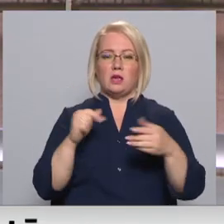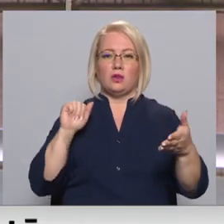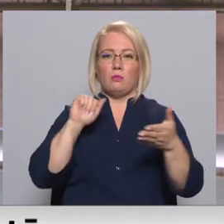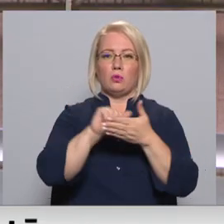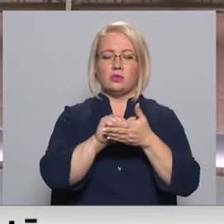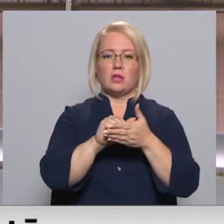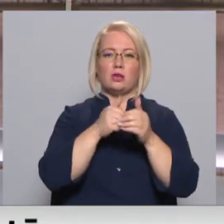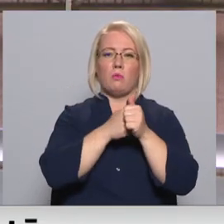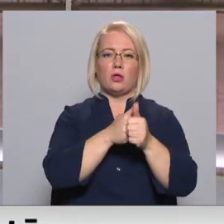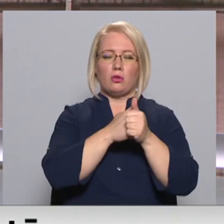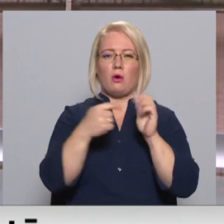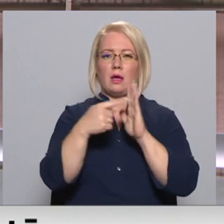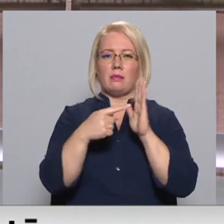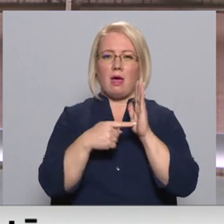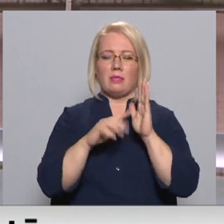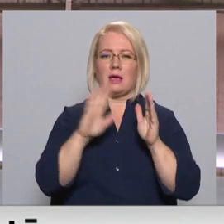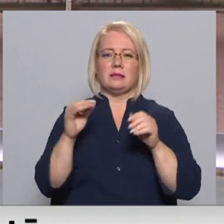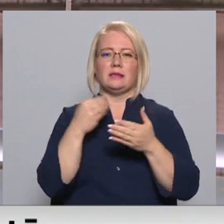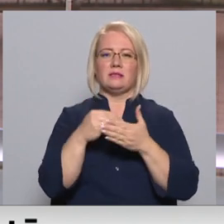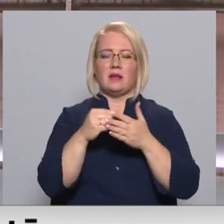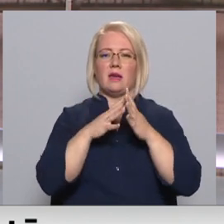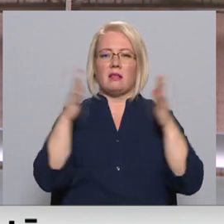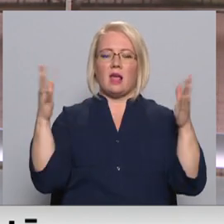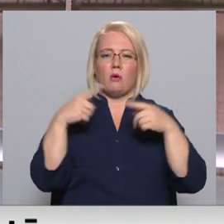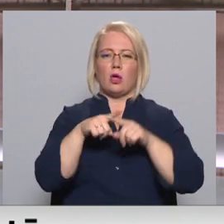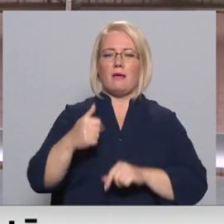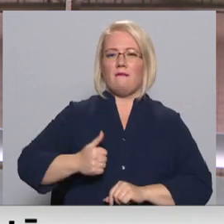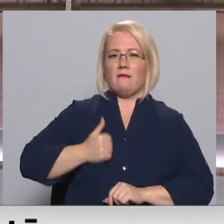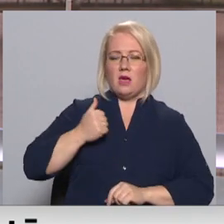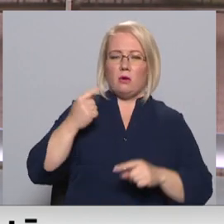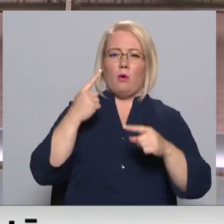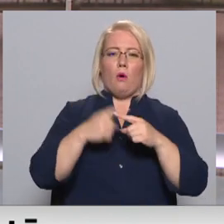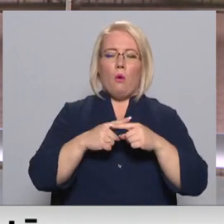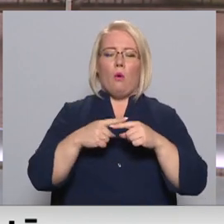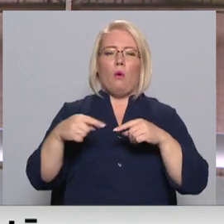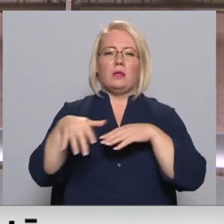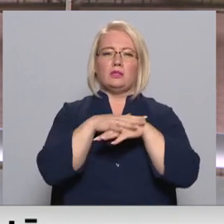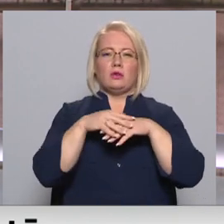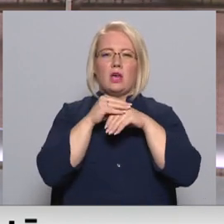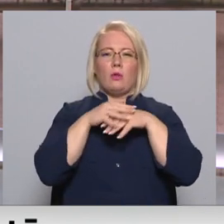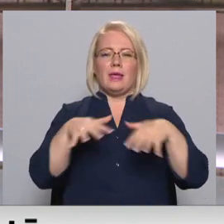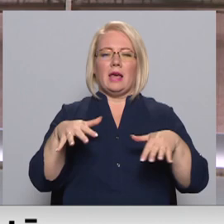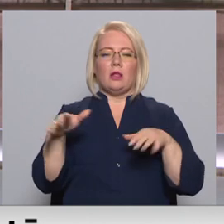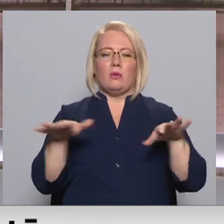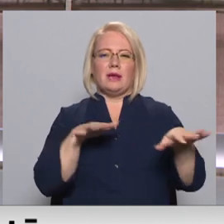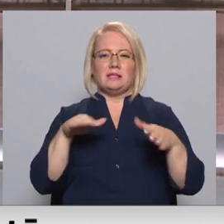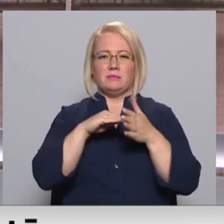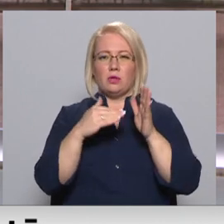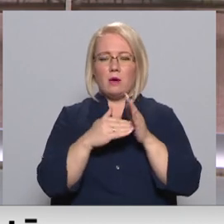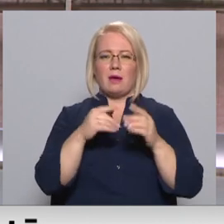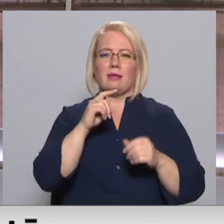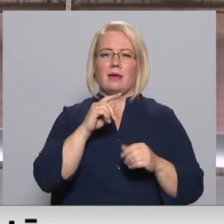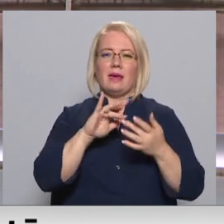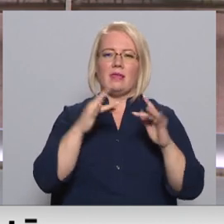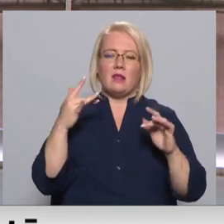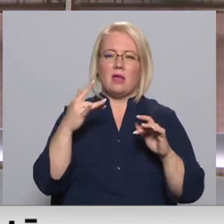monitoringa datus, kas izvērtē lielo tehnoloģiju kompāniju un sociālo tīklu rīcību situācijās, kad internetu komentāros